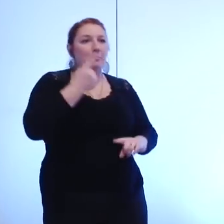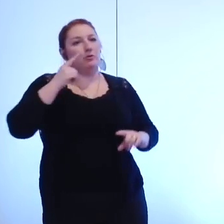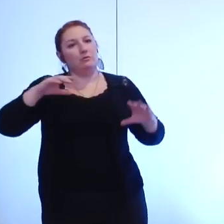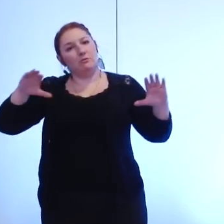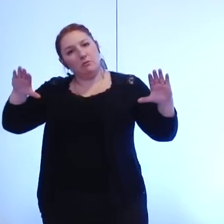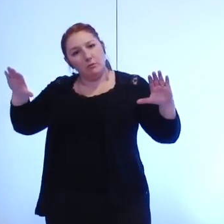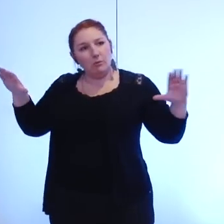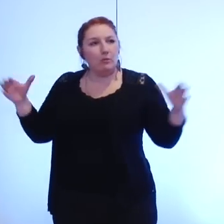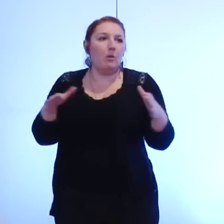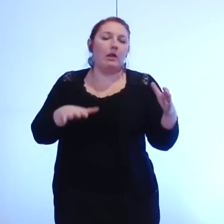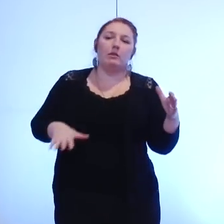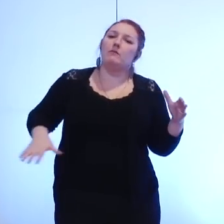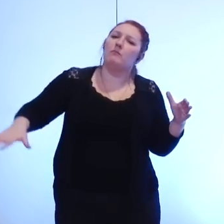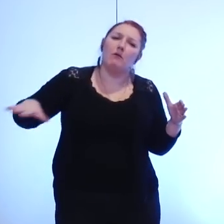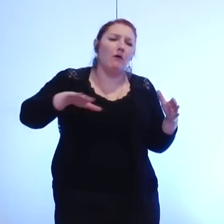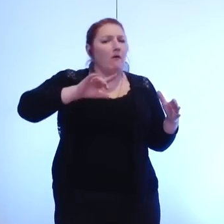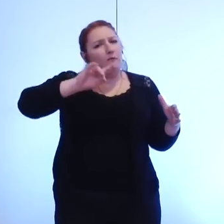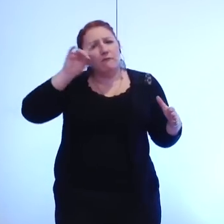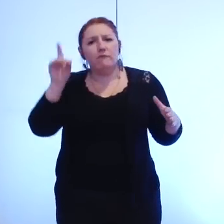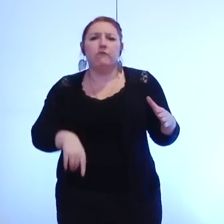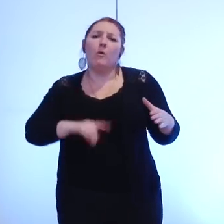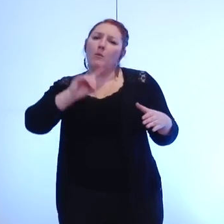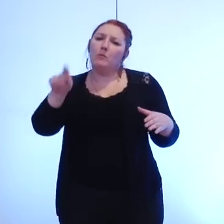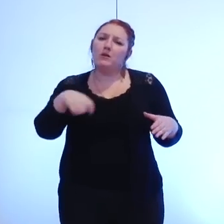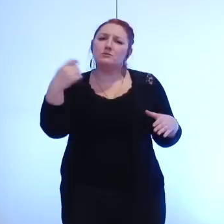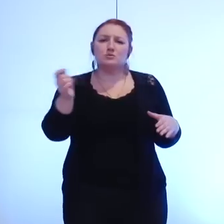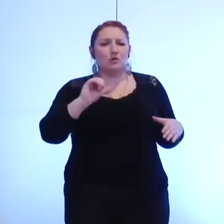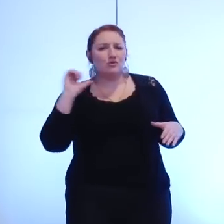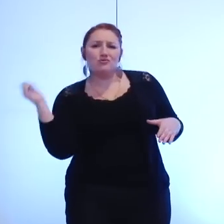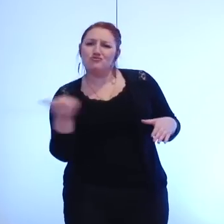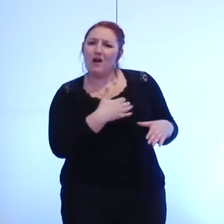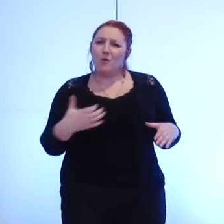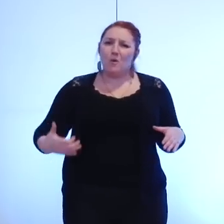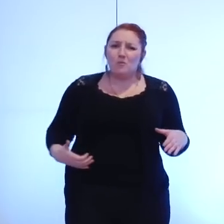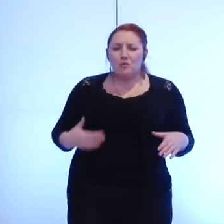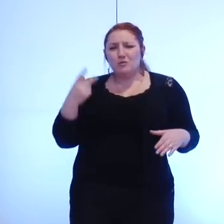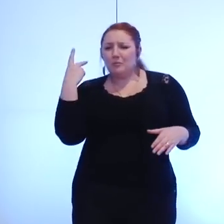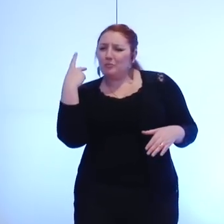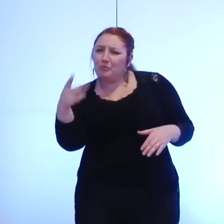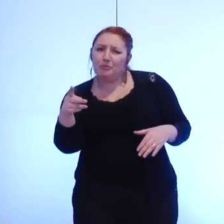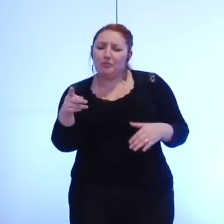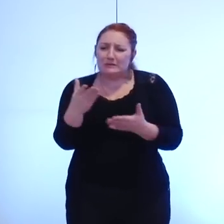'appuyant aussi sur ce qui se fait dans chacune des communes mais de pouvoir